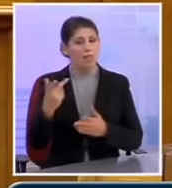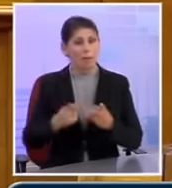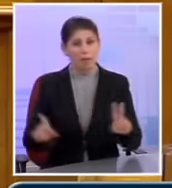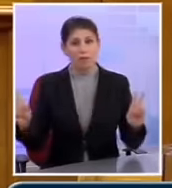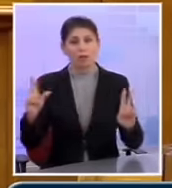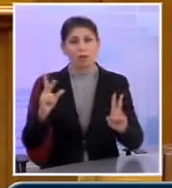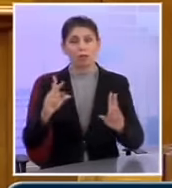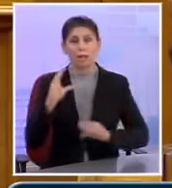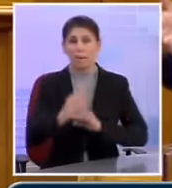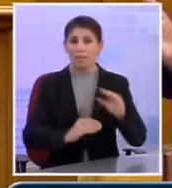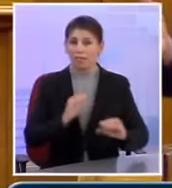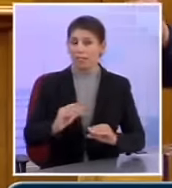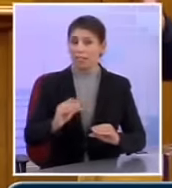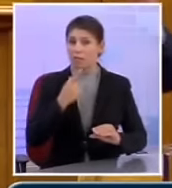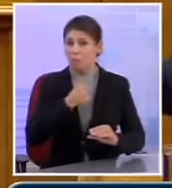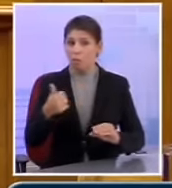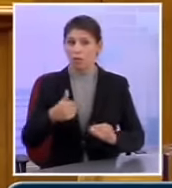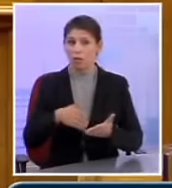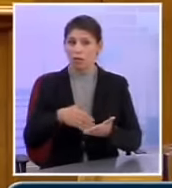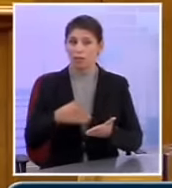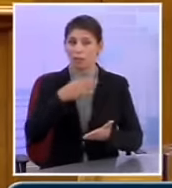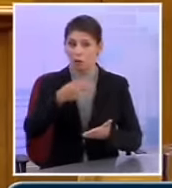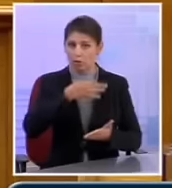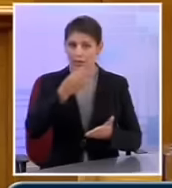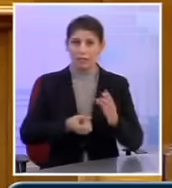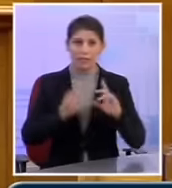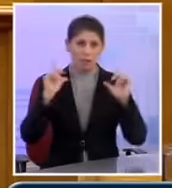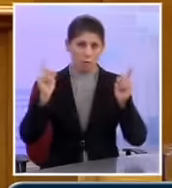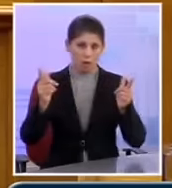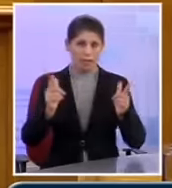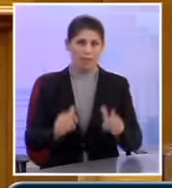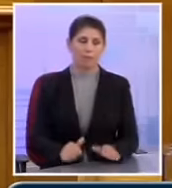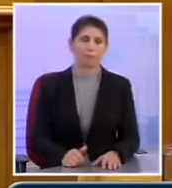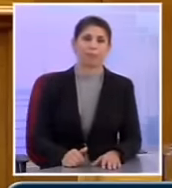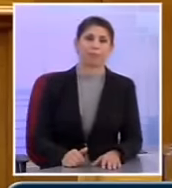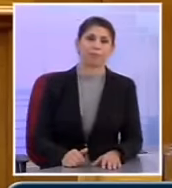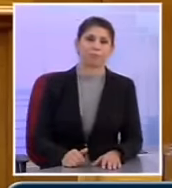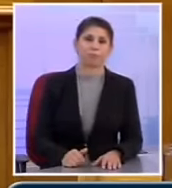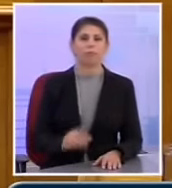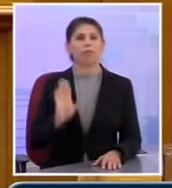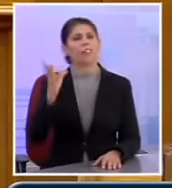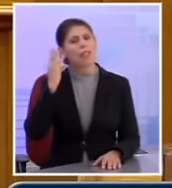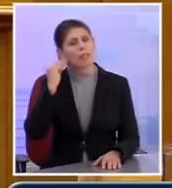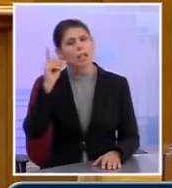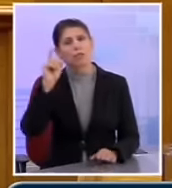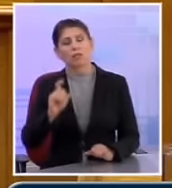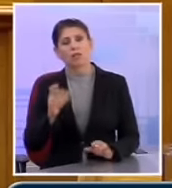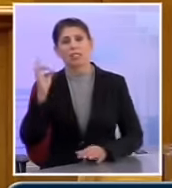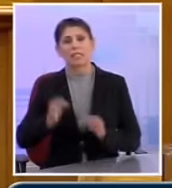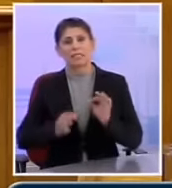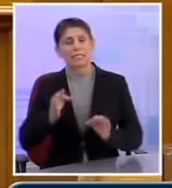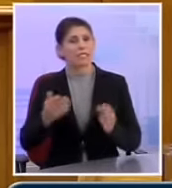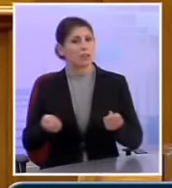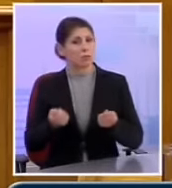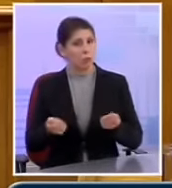οι επενδύσεις. Να διευκρινίσω μόνο για τον εισηγητή της Νέας Δημοκρατίας που δεν ίσως άκουσε και τη συζήτηση που